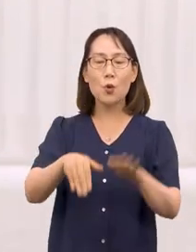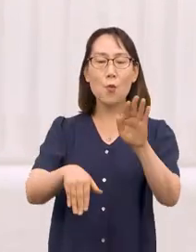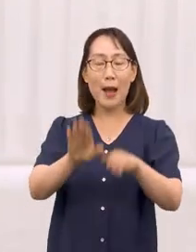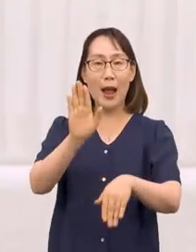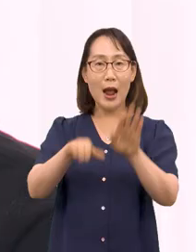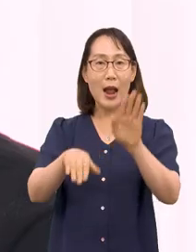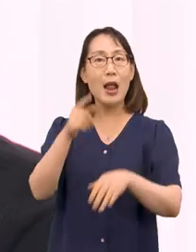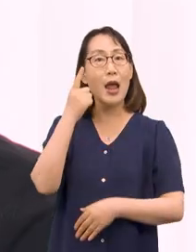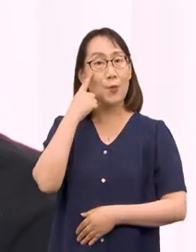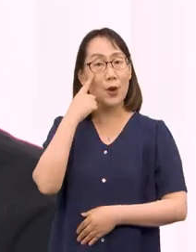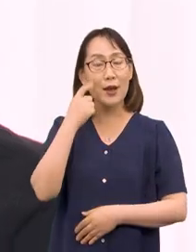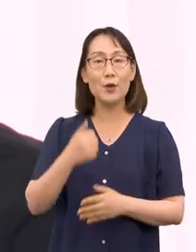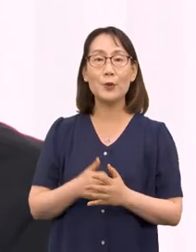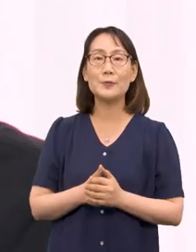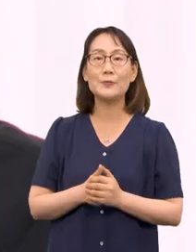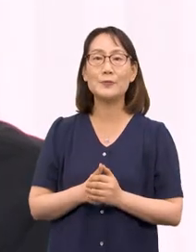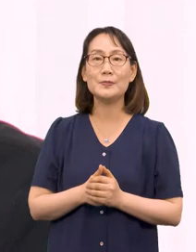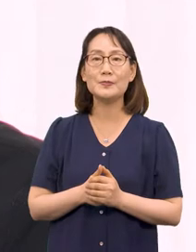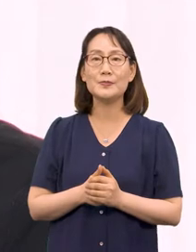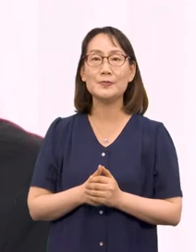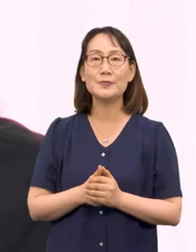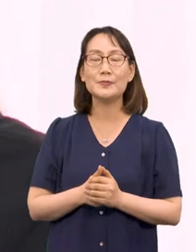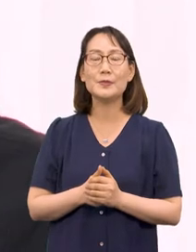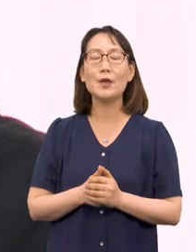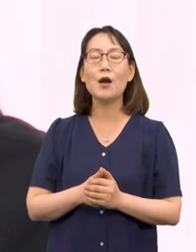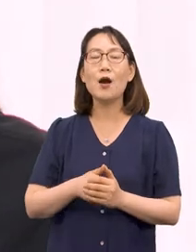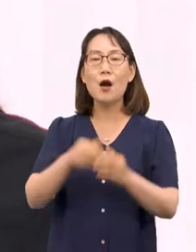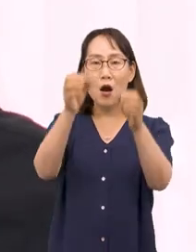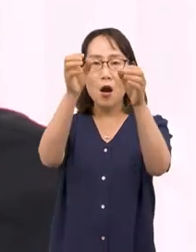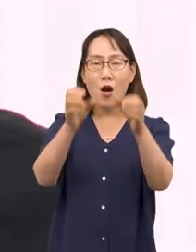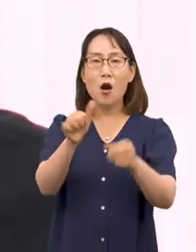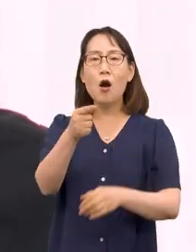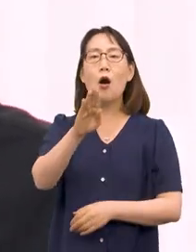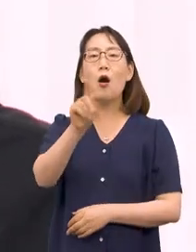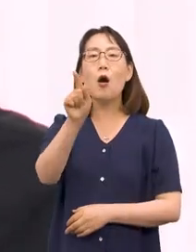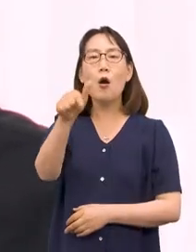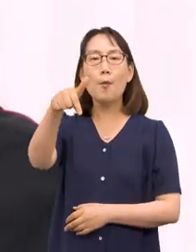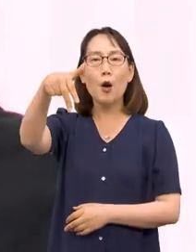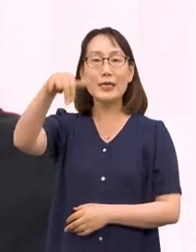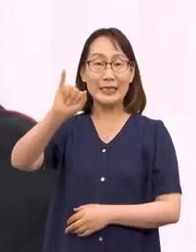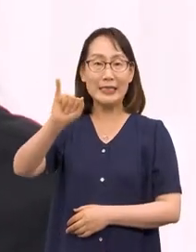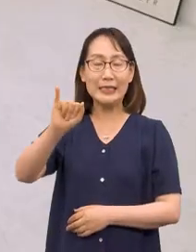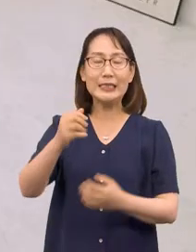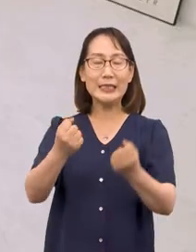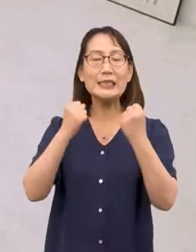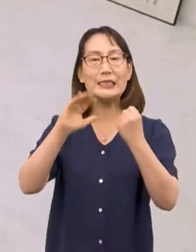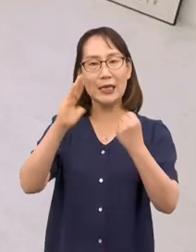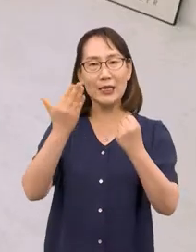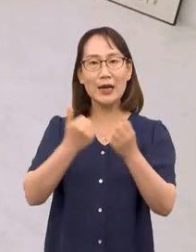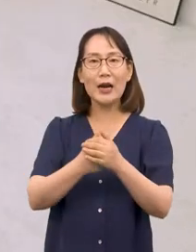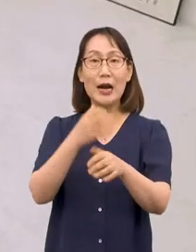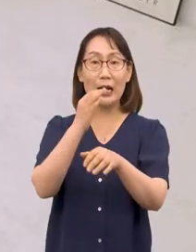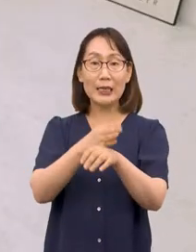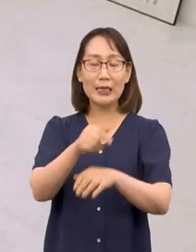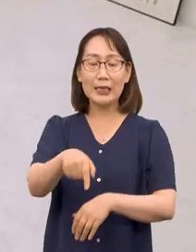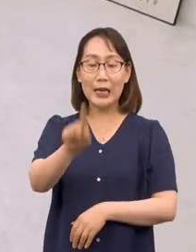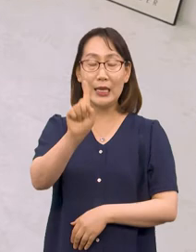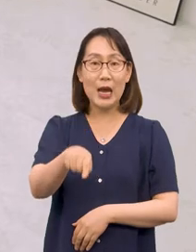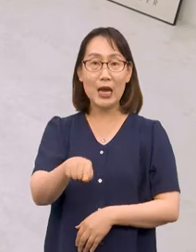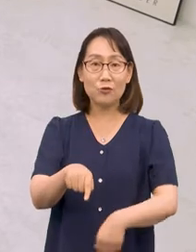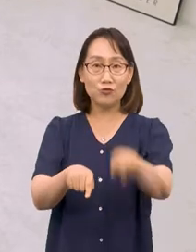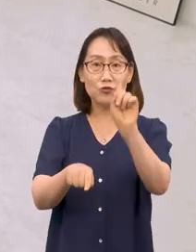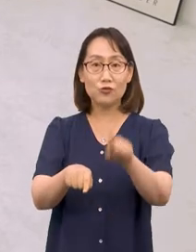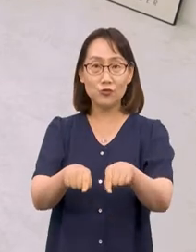진행해 보도록 하겠습니다. 허벅지가 튼튼해지는 동작으로 간단하게 앞으로 하나, 둘